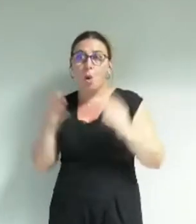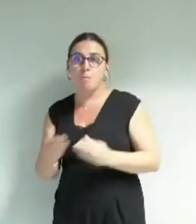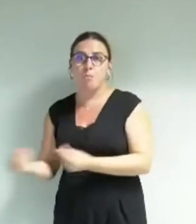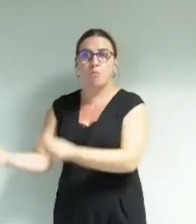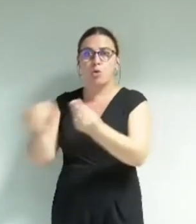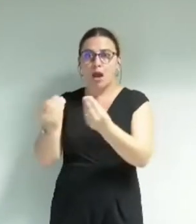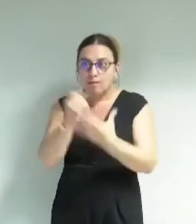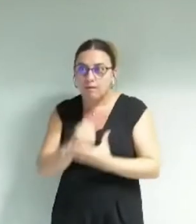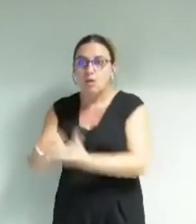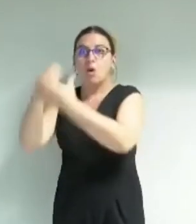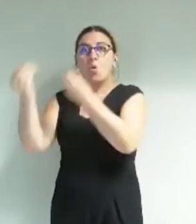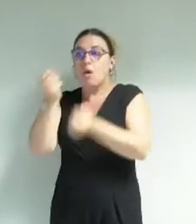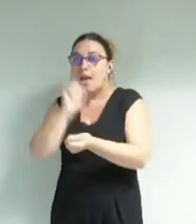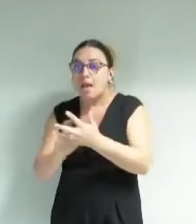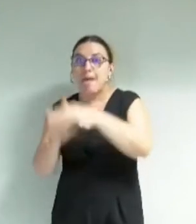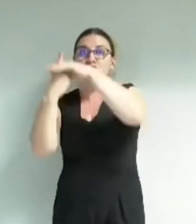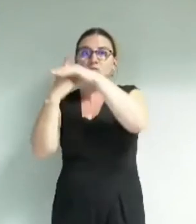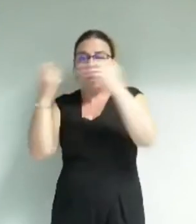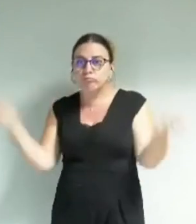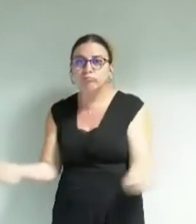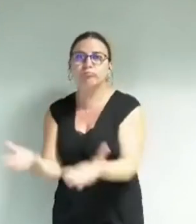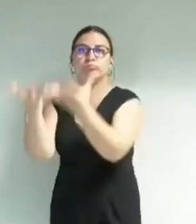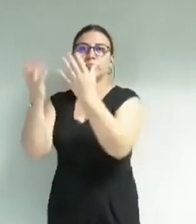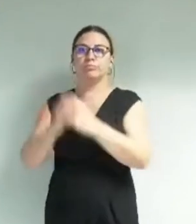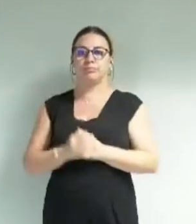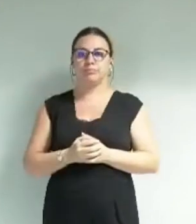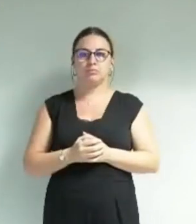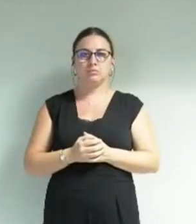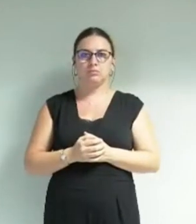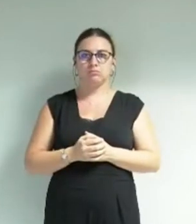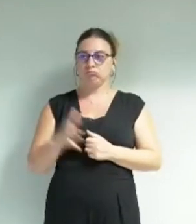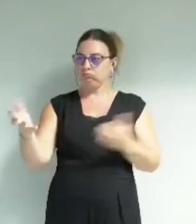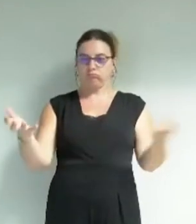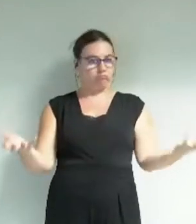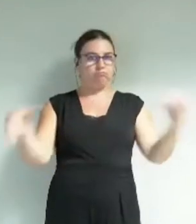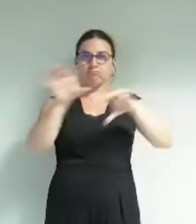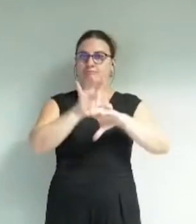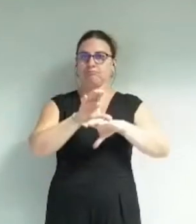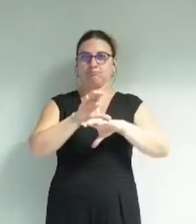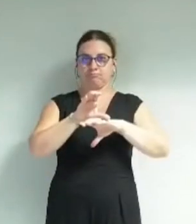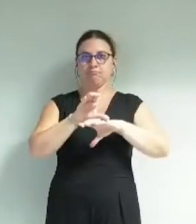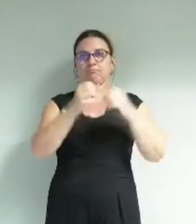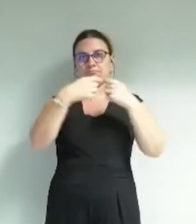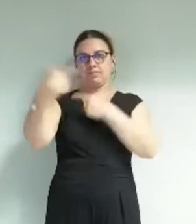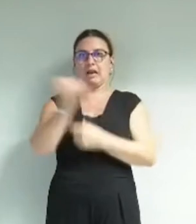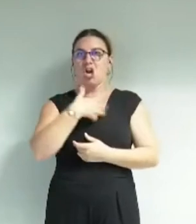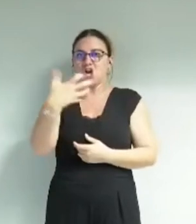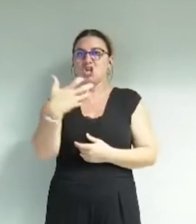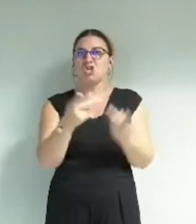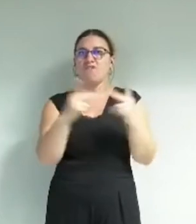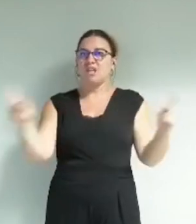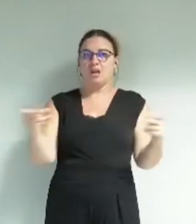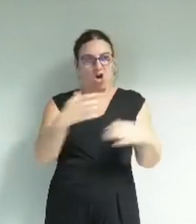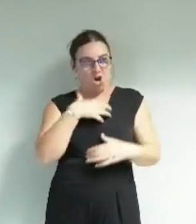ou émergente. Elles font toute la richesse de l'art et de la ville. Elles se